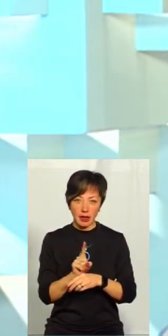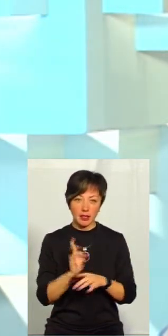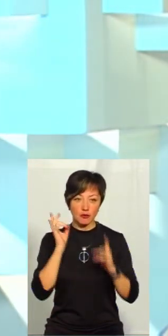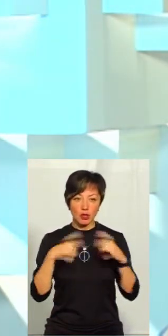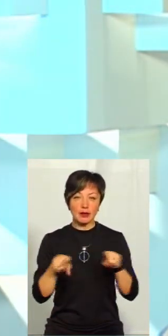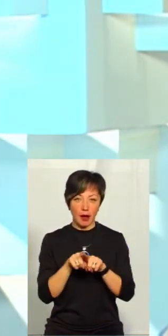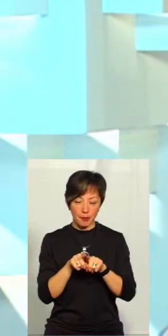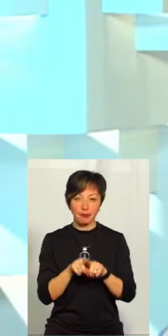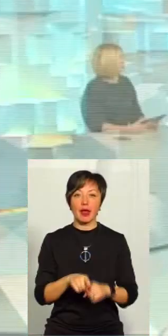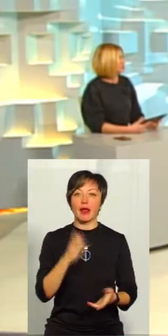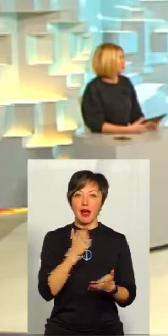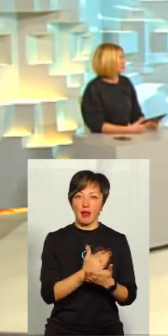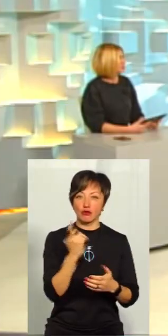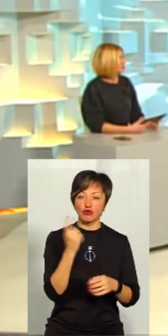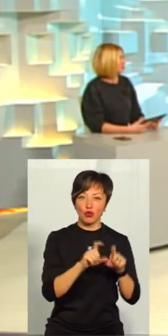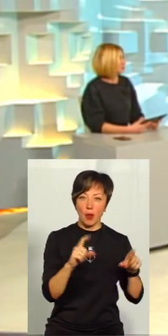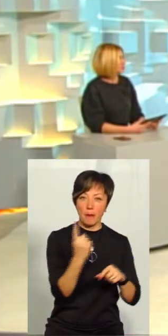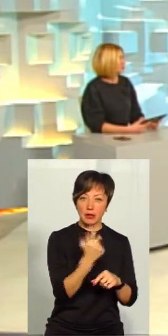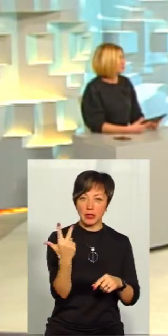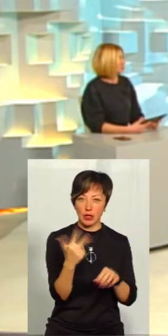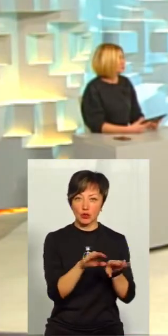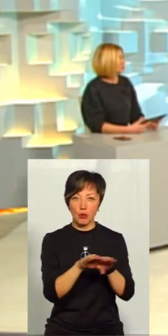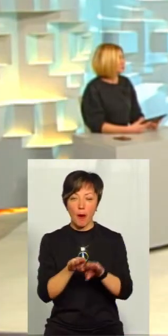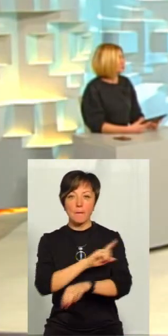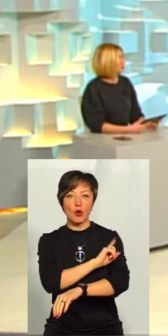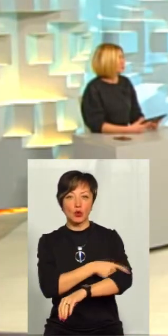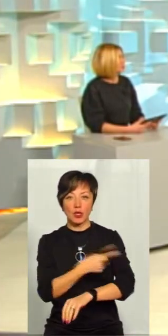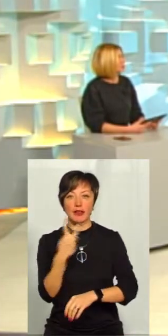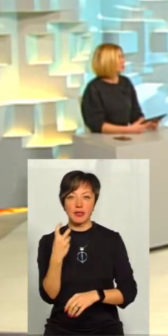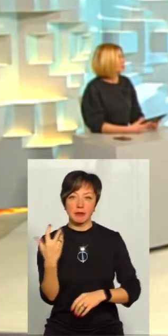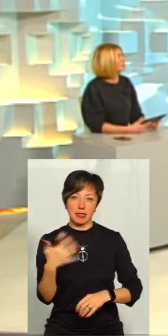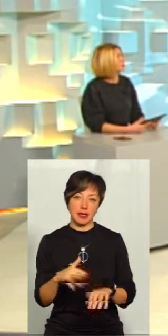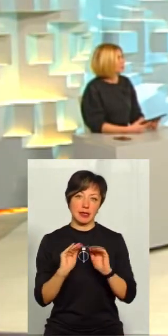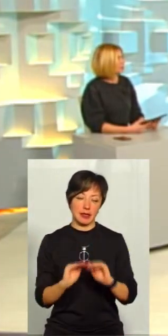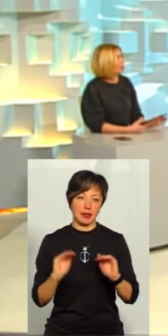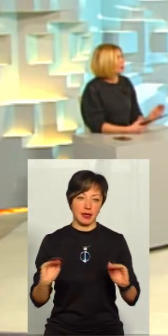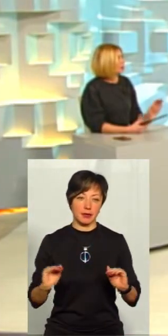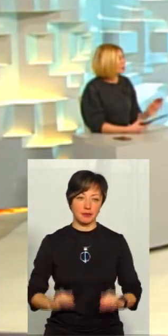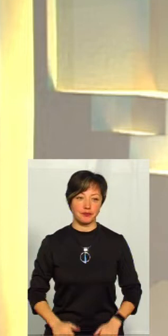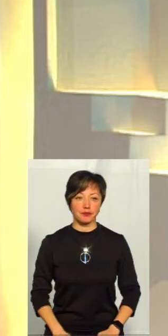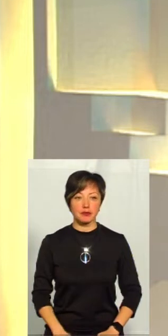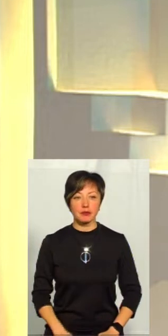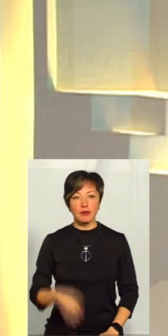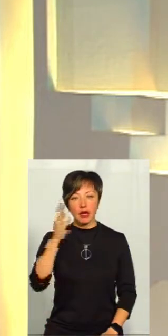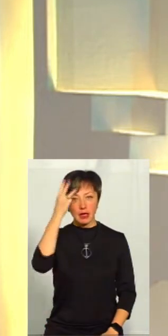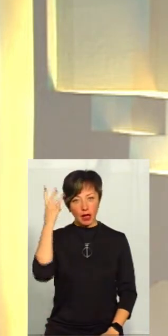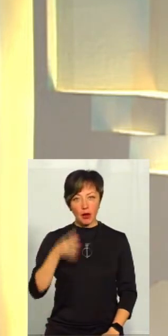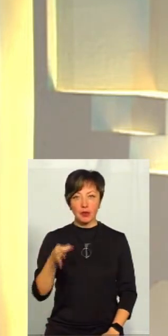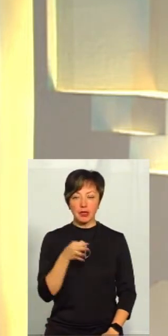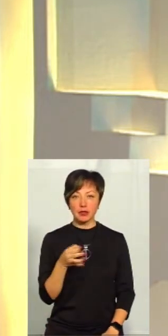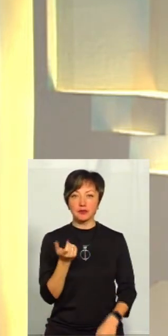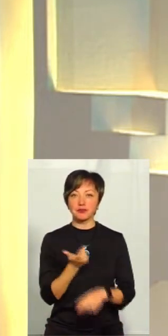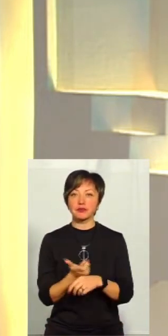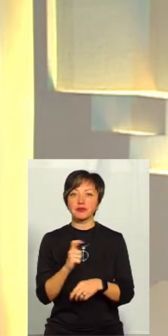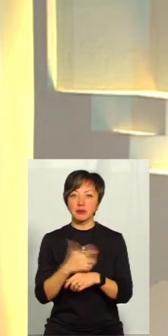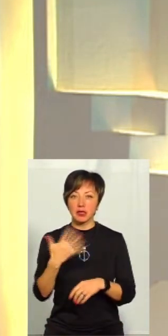звучить так. Наявність школи першого, третєго ступенів потужністю 250 дітей. На Хмельниччині за 50 об